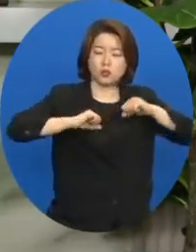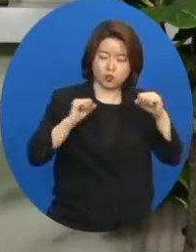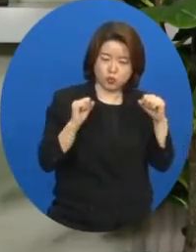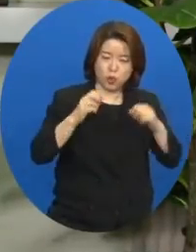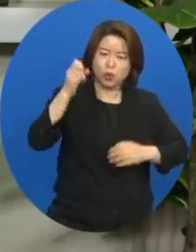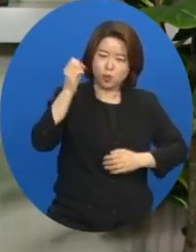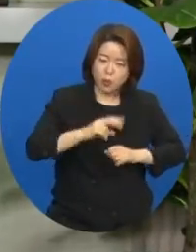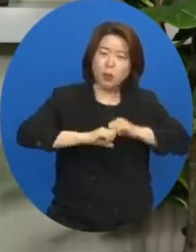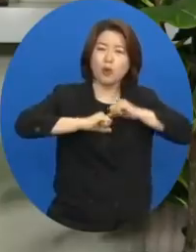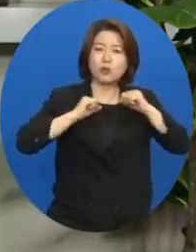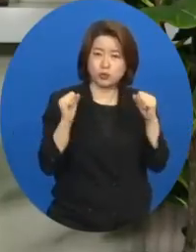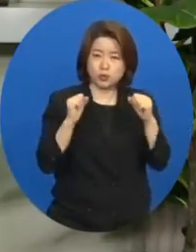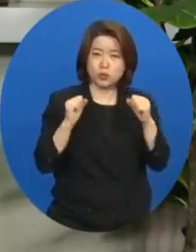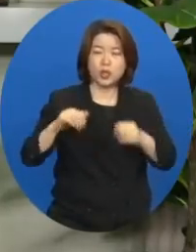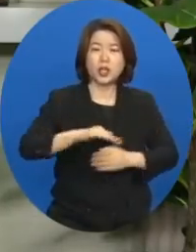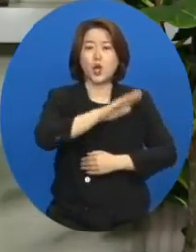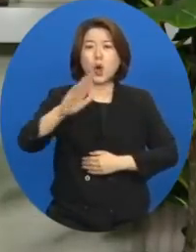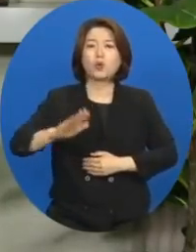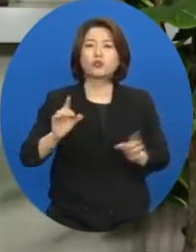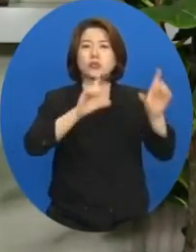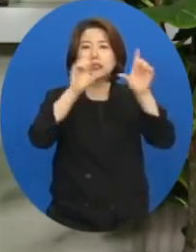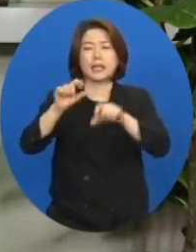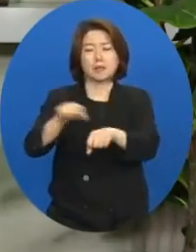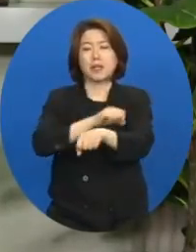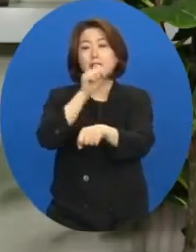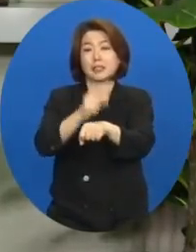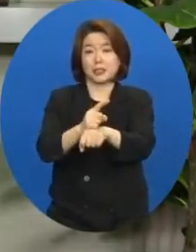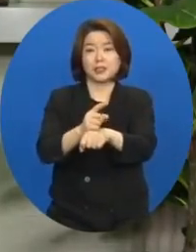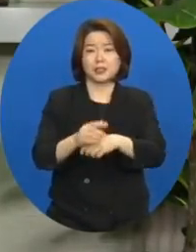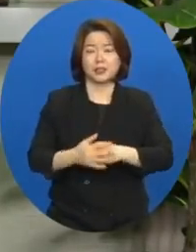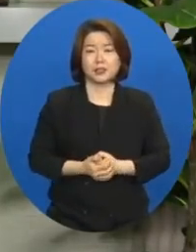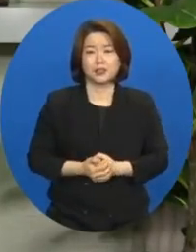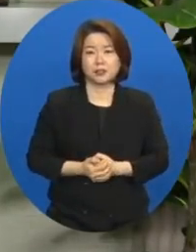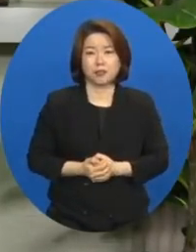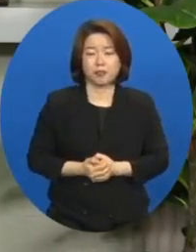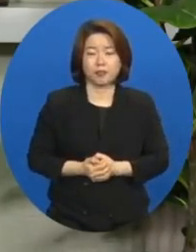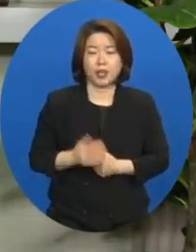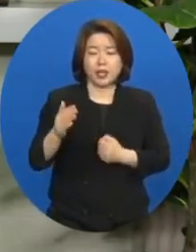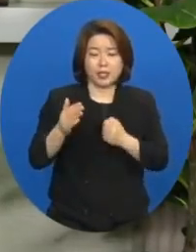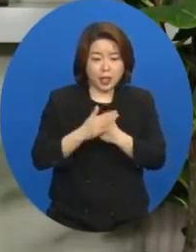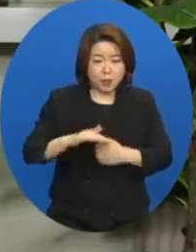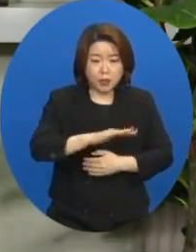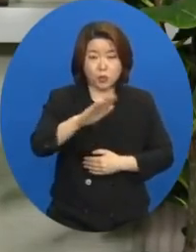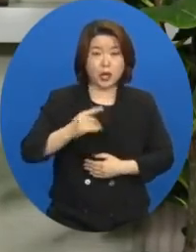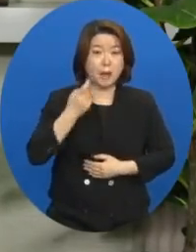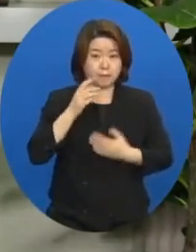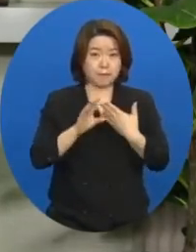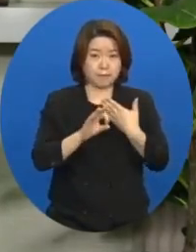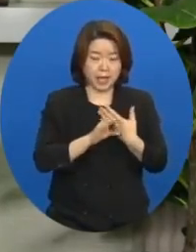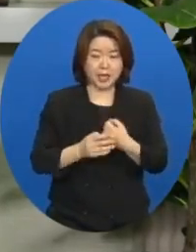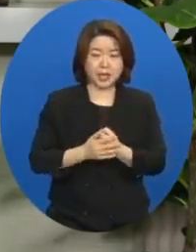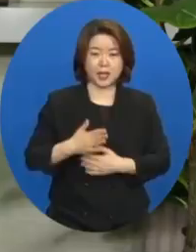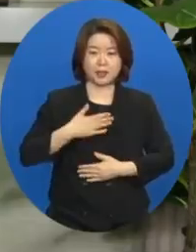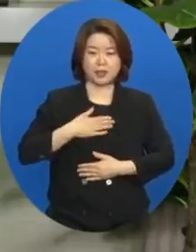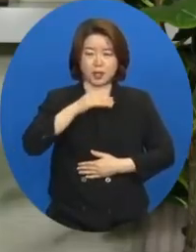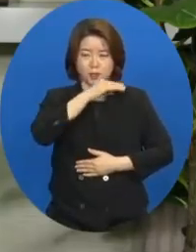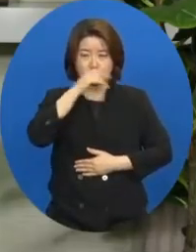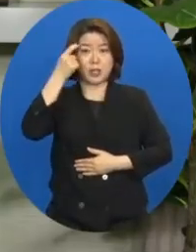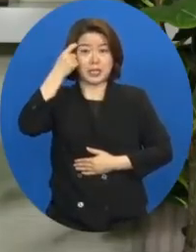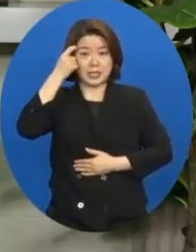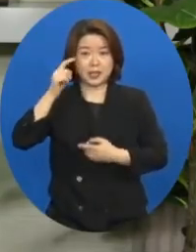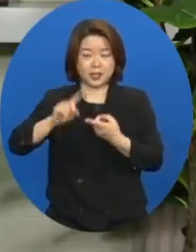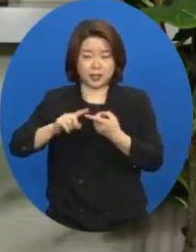또 순종하는 것이 성도의 삶의 특징입니다. 그러므로 우리가 만약에 내가 옳다고 생각한 대로